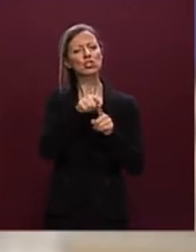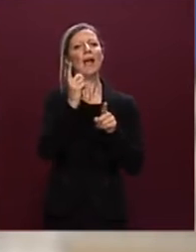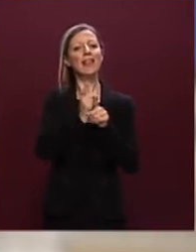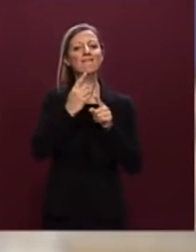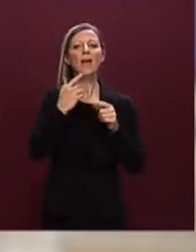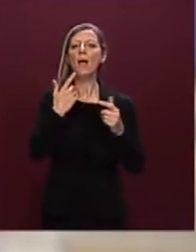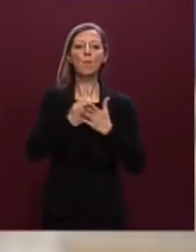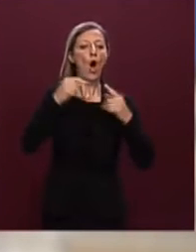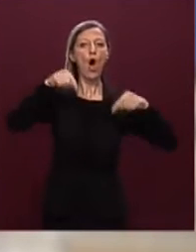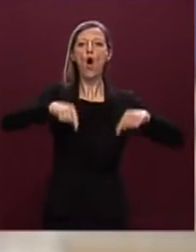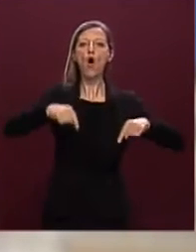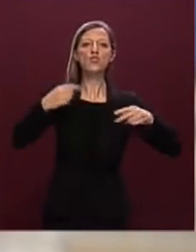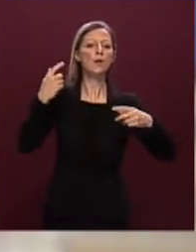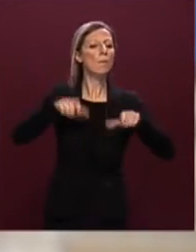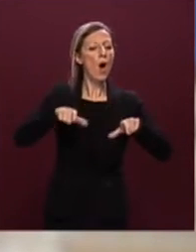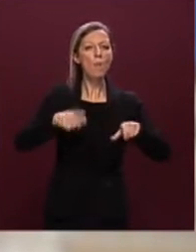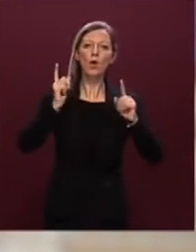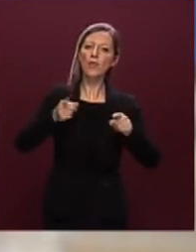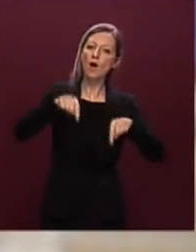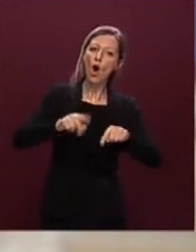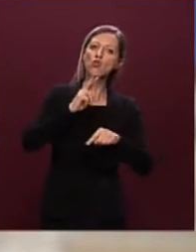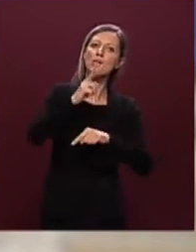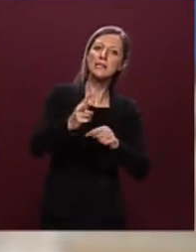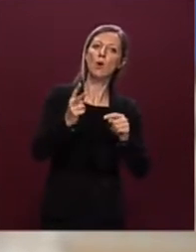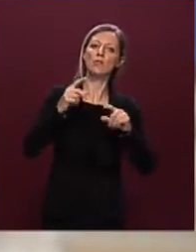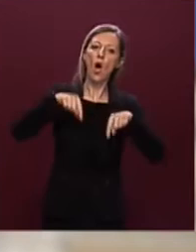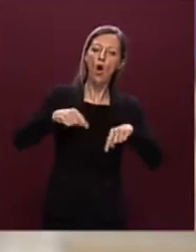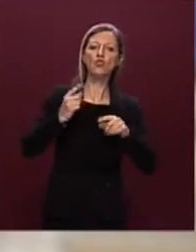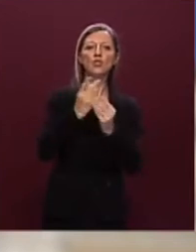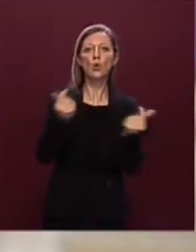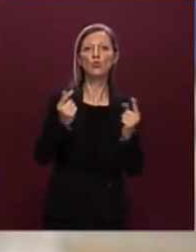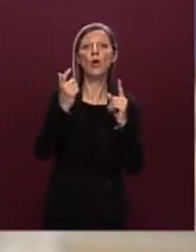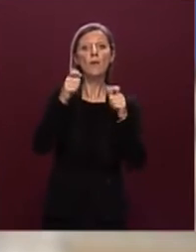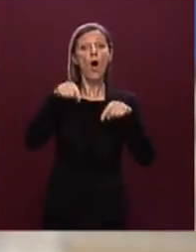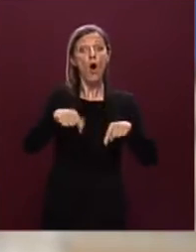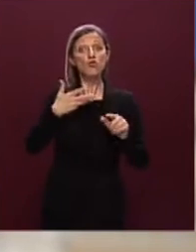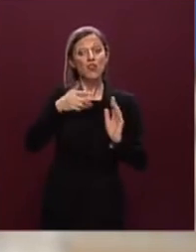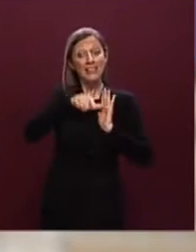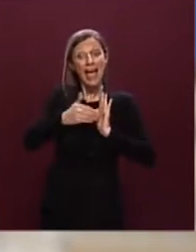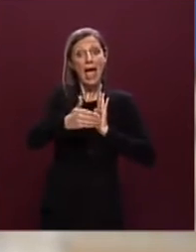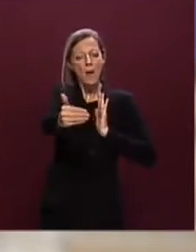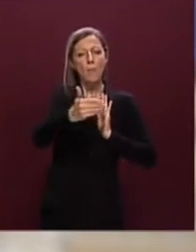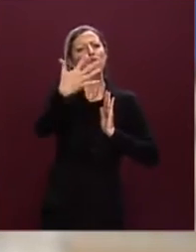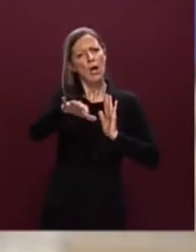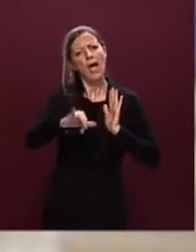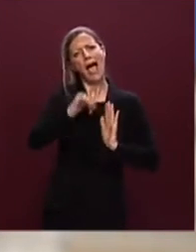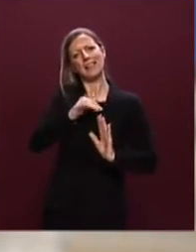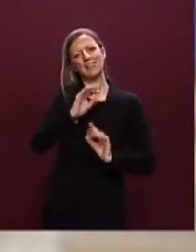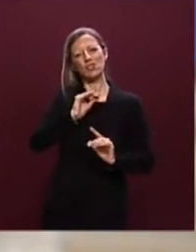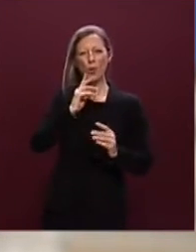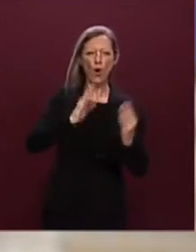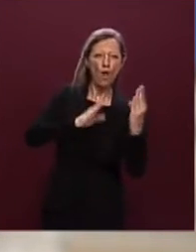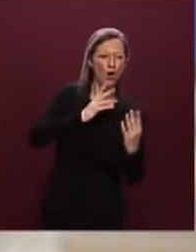oggi delle risposte perché è fondamentale darle oggi avendo oggi il tempo per poter in anticipo nel